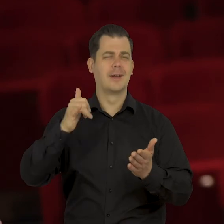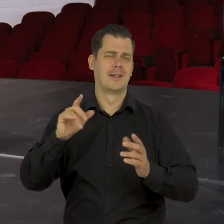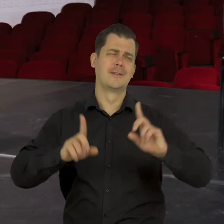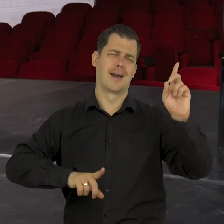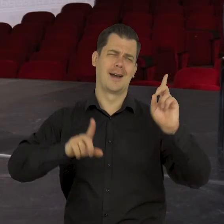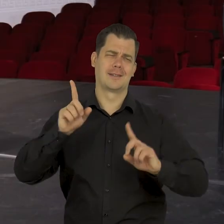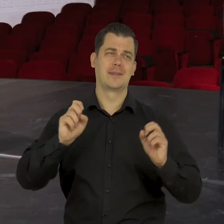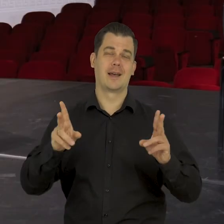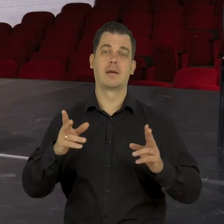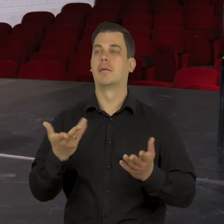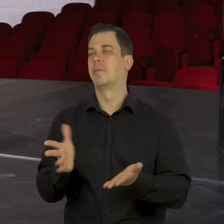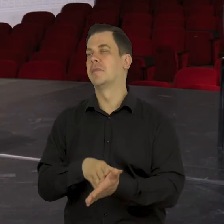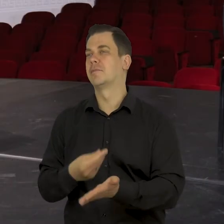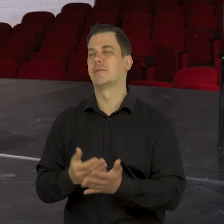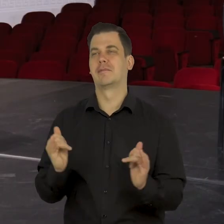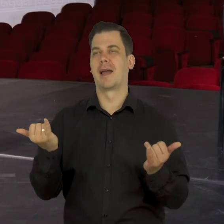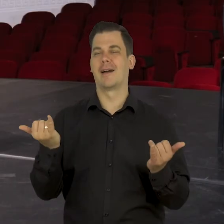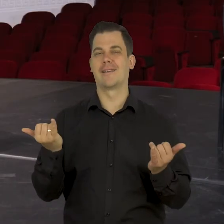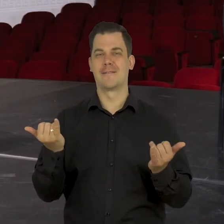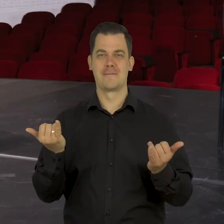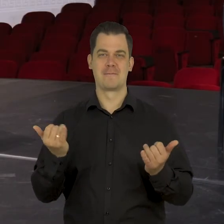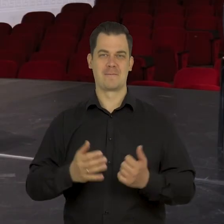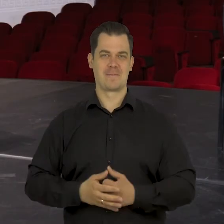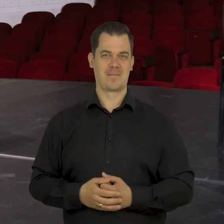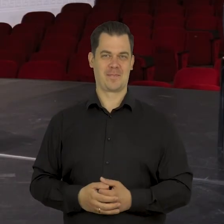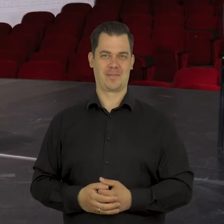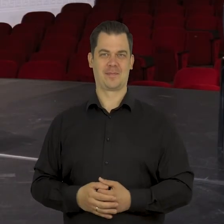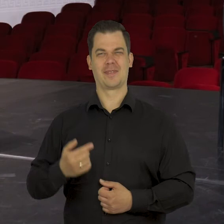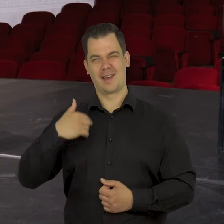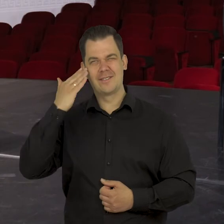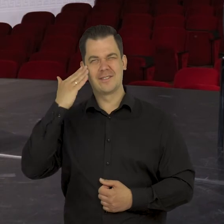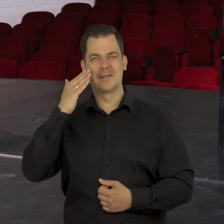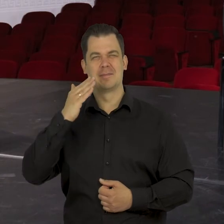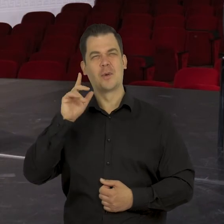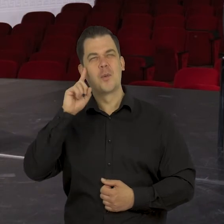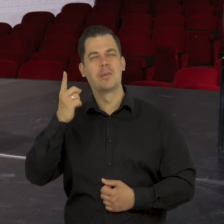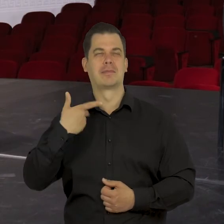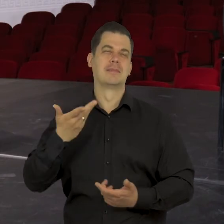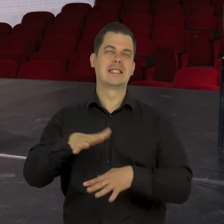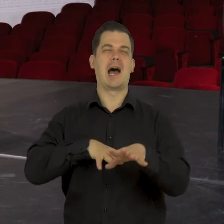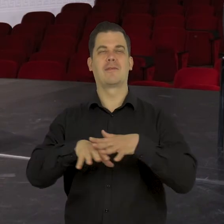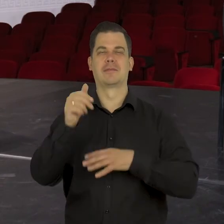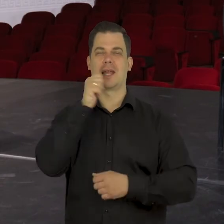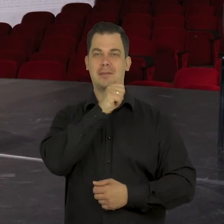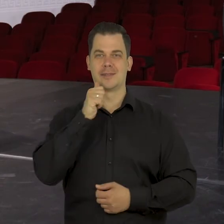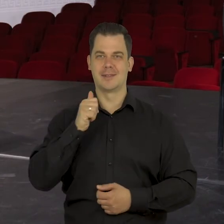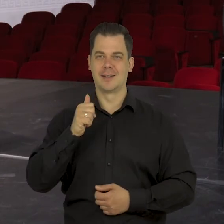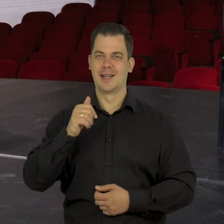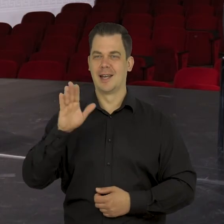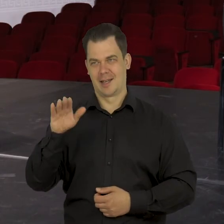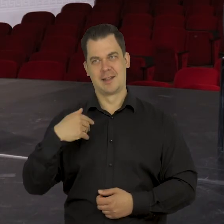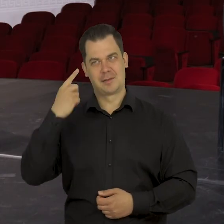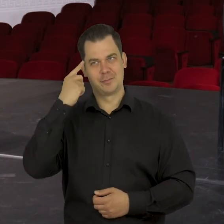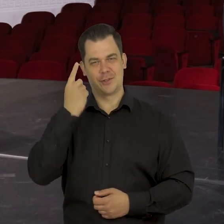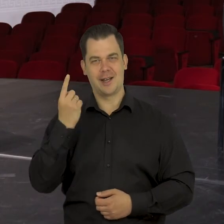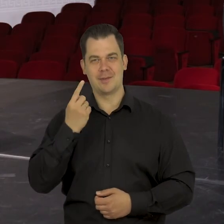aktorska? To się zdarza. Może na przykład, że... Ja wiem, że tak... Tajemnica zawodowa.